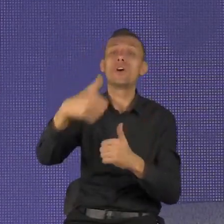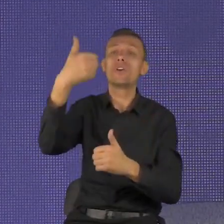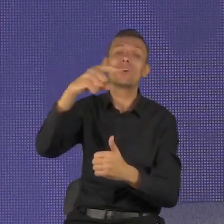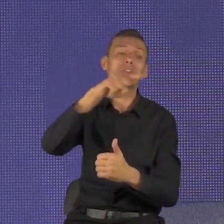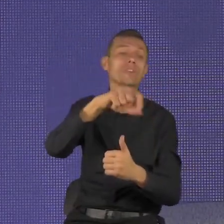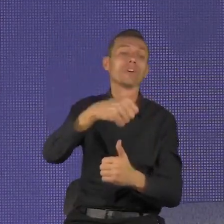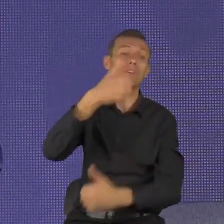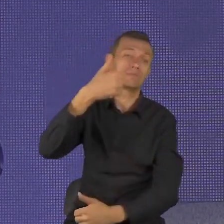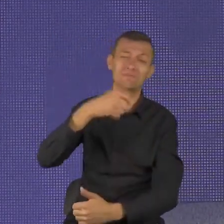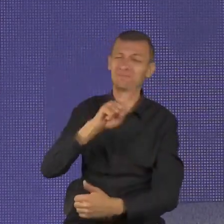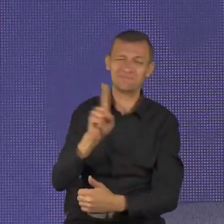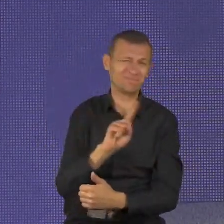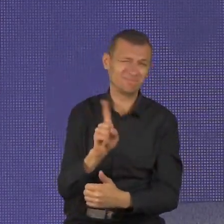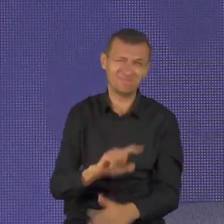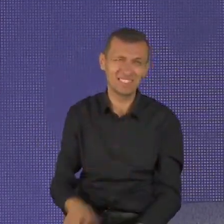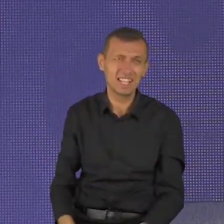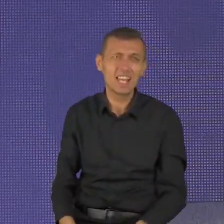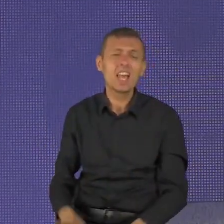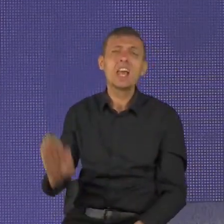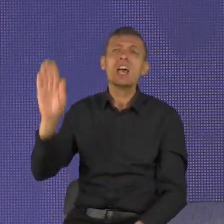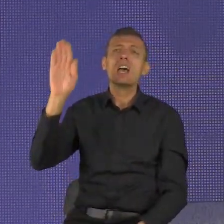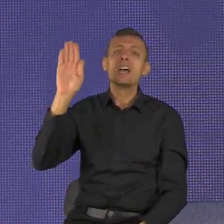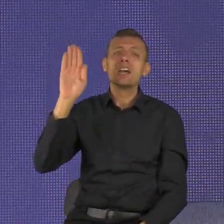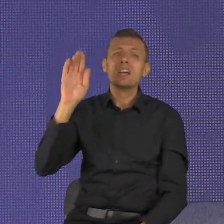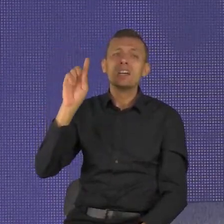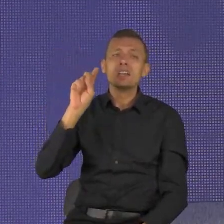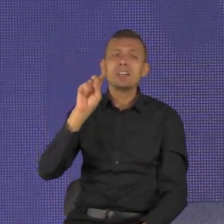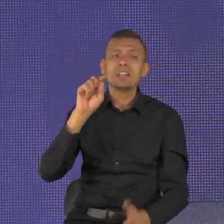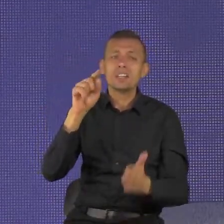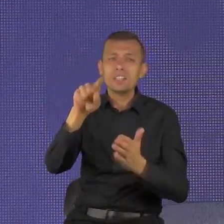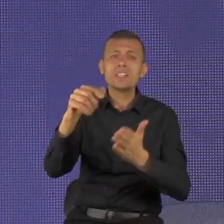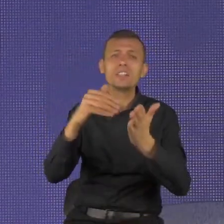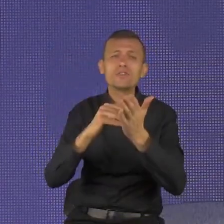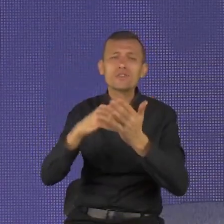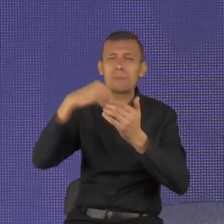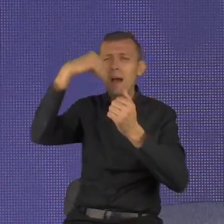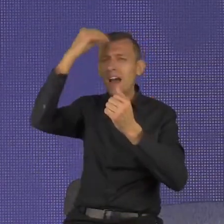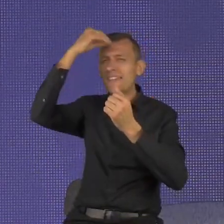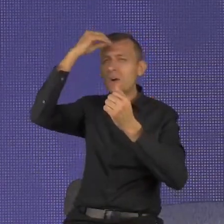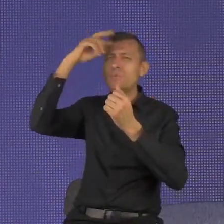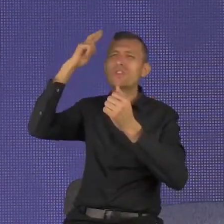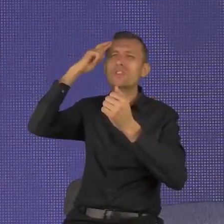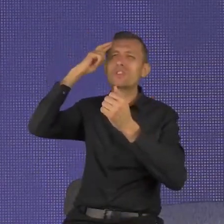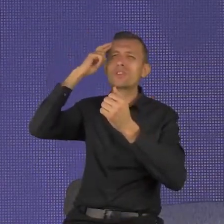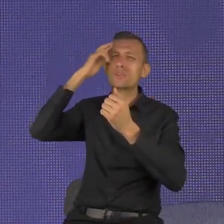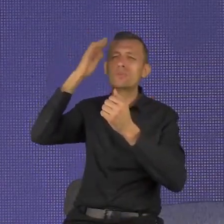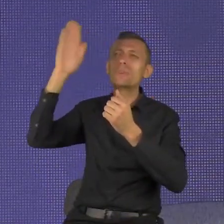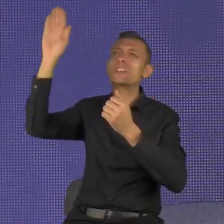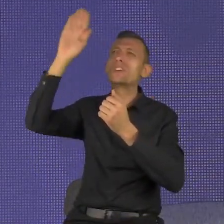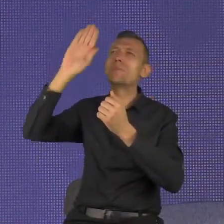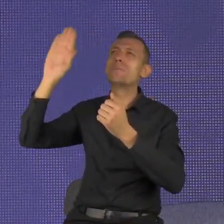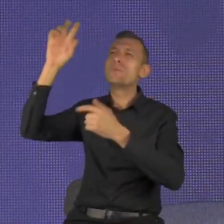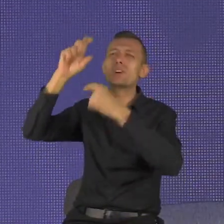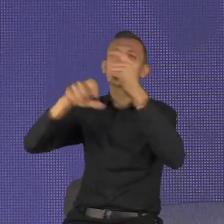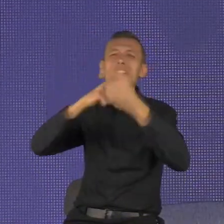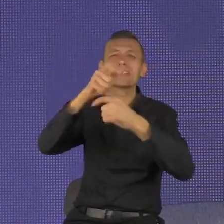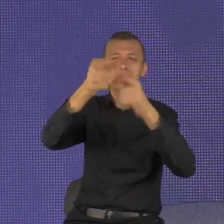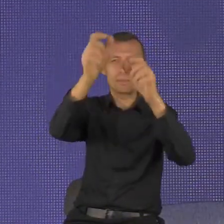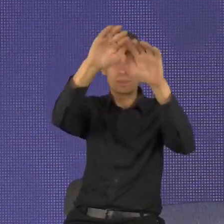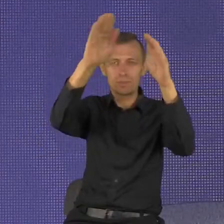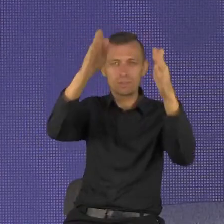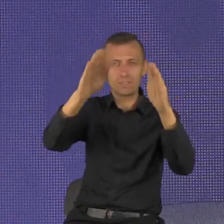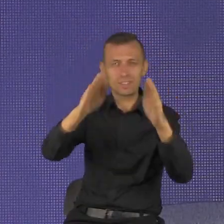Kiedy nauczysz się, że Bóg uczynił ciebie unikalnym, to pozbędziesz się wielu stresów,